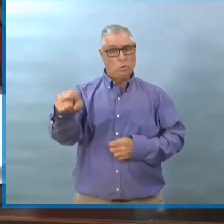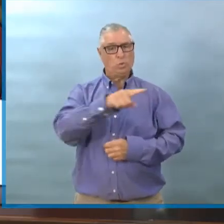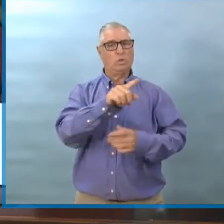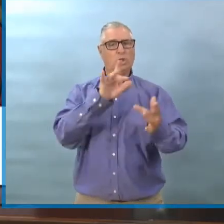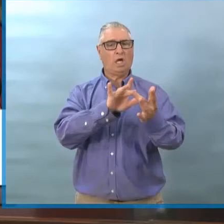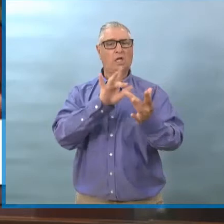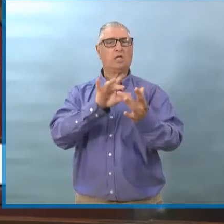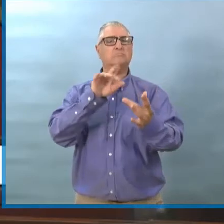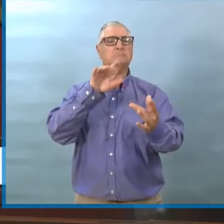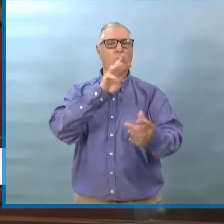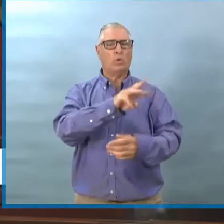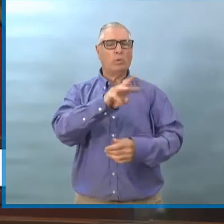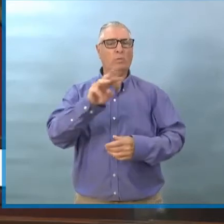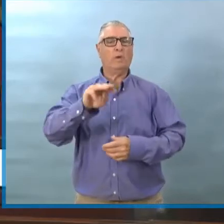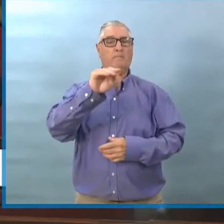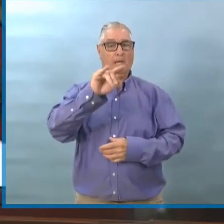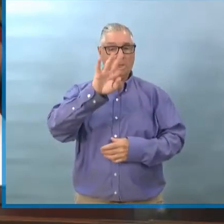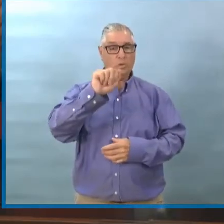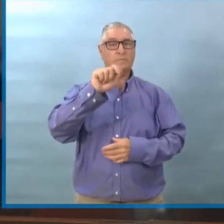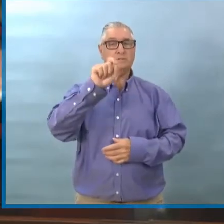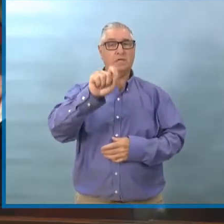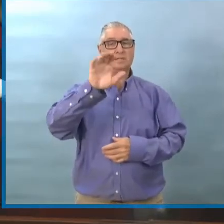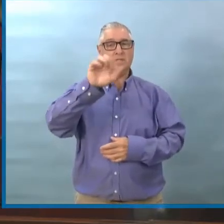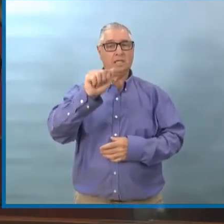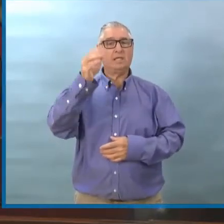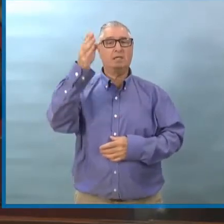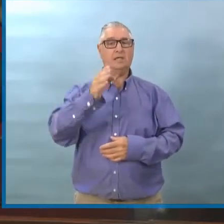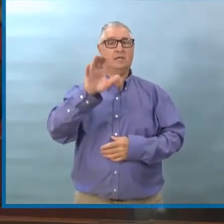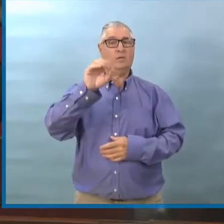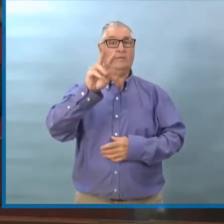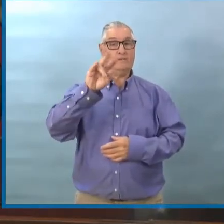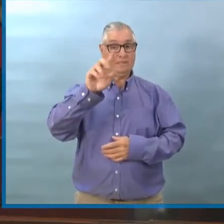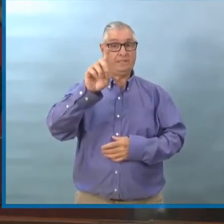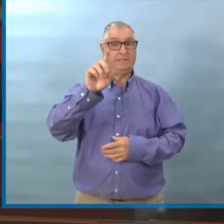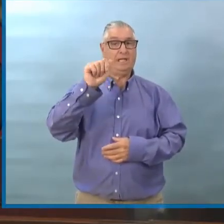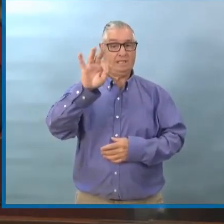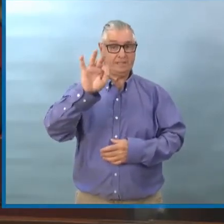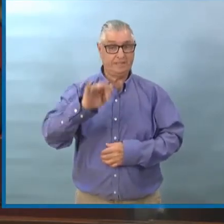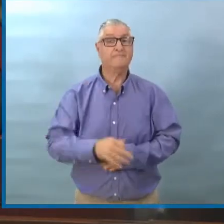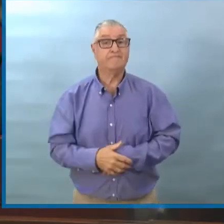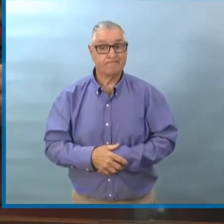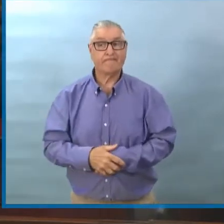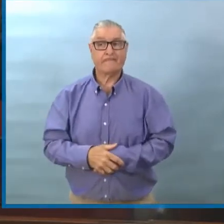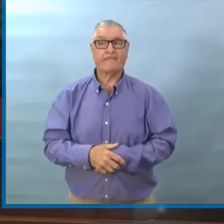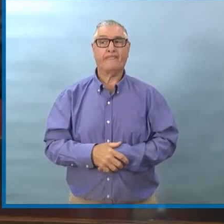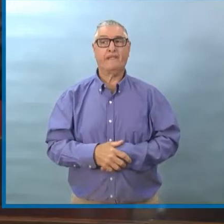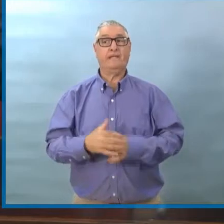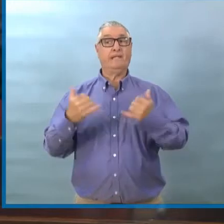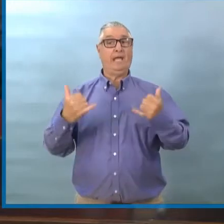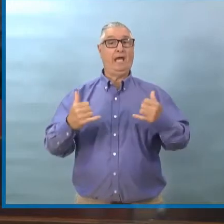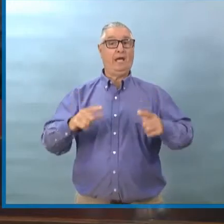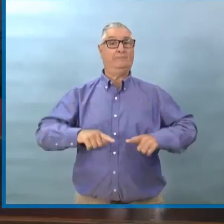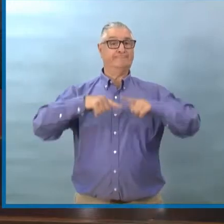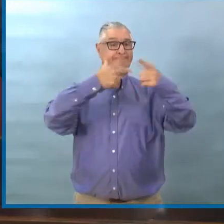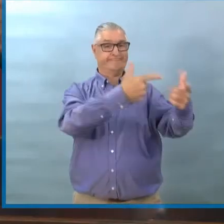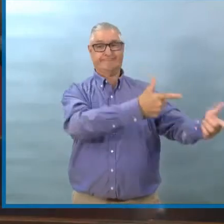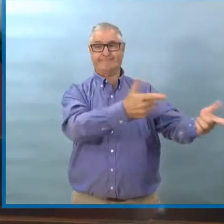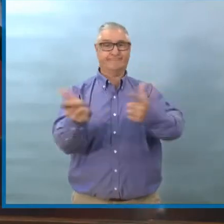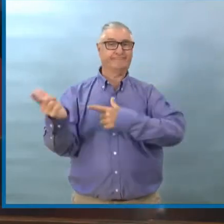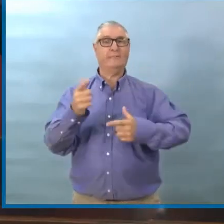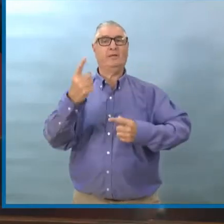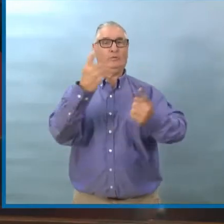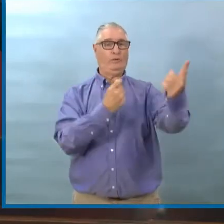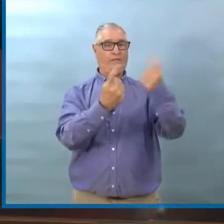-19 pour avoir les derniers renseignements possibles.